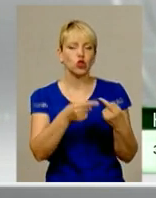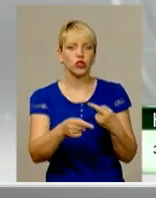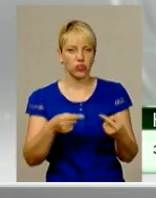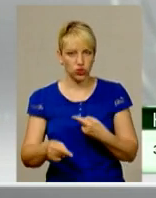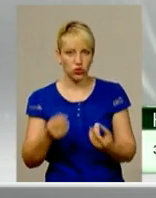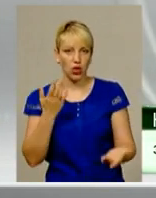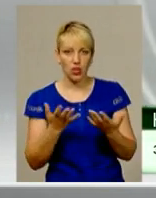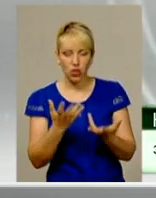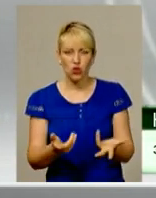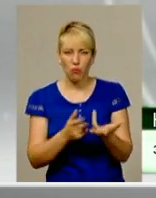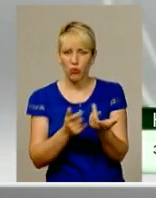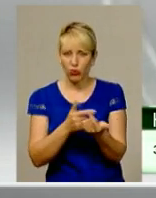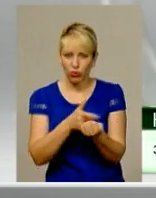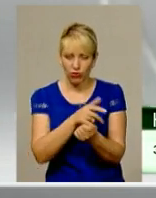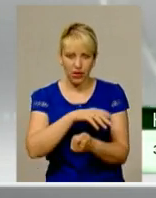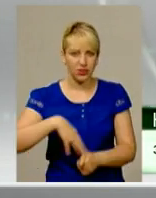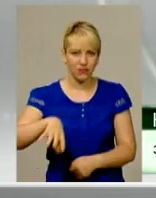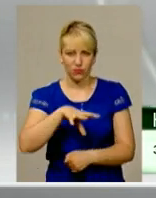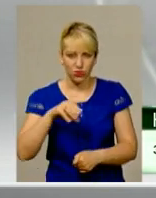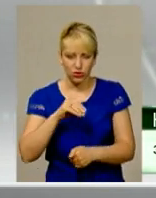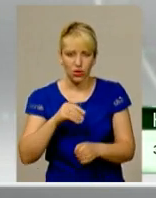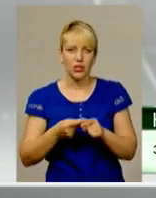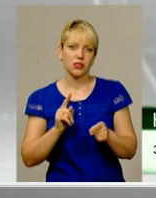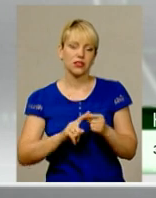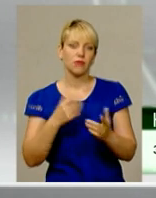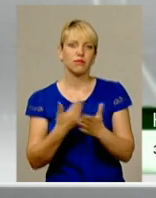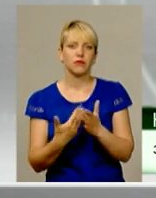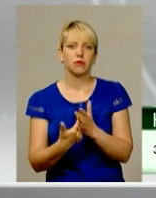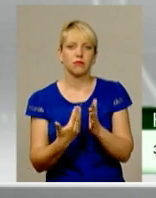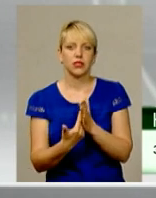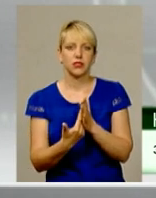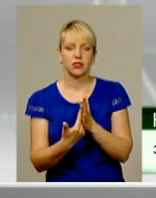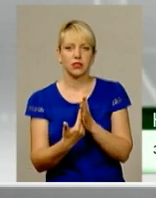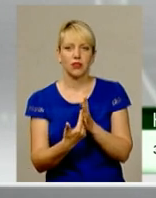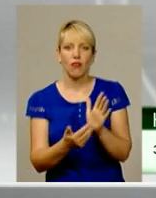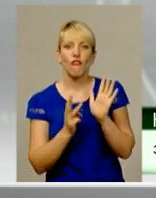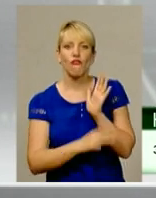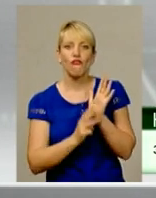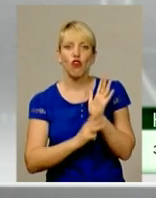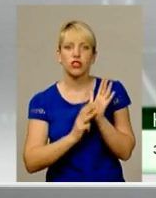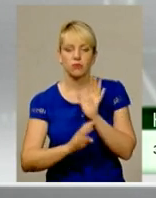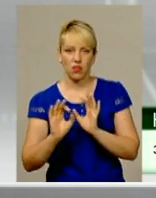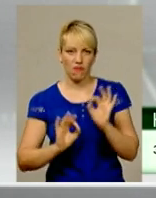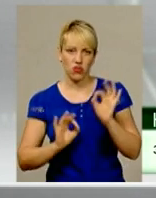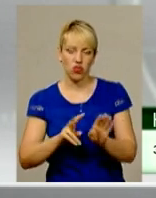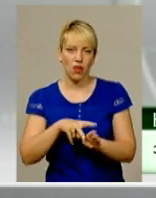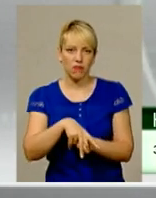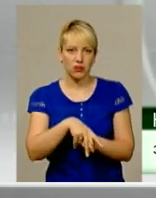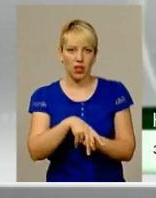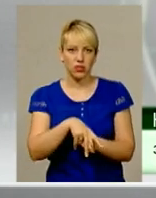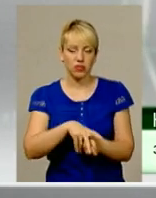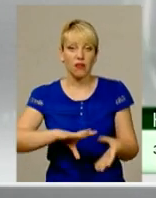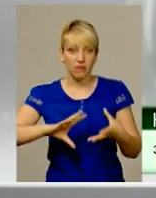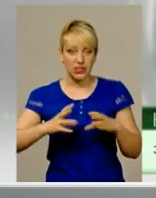Якщо обрахувати в цілому, то це складає десь приблизно біля 80% навантаження в